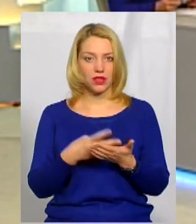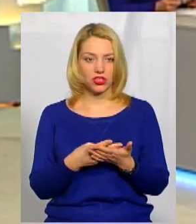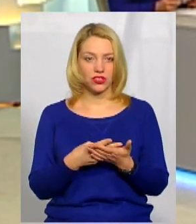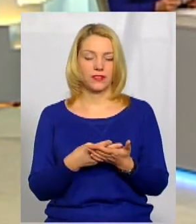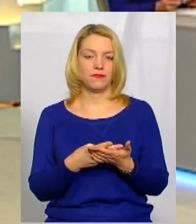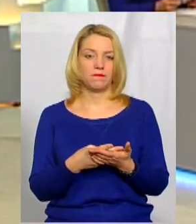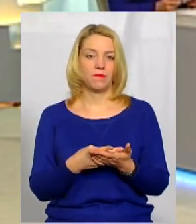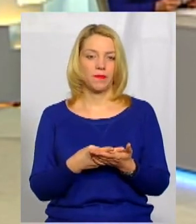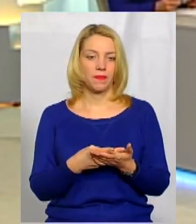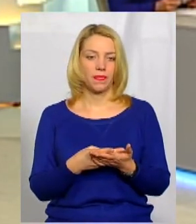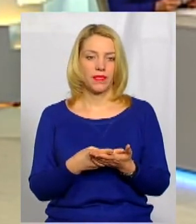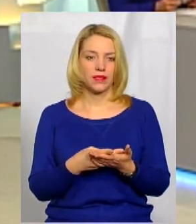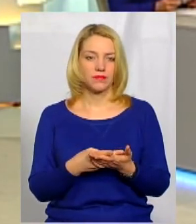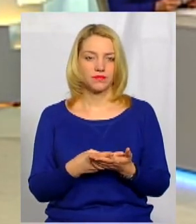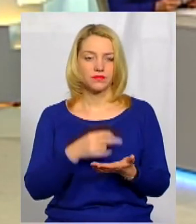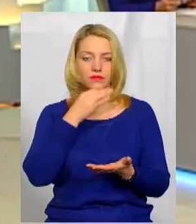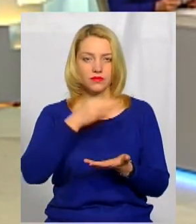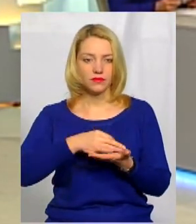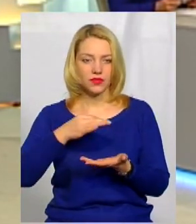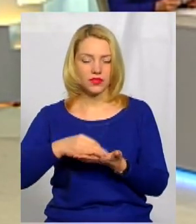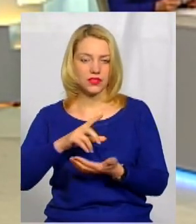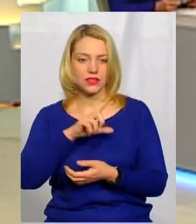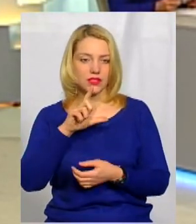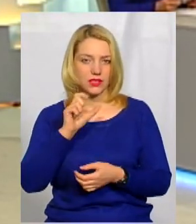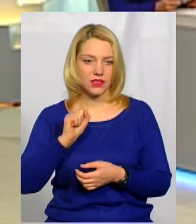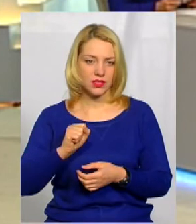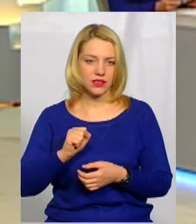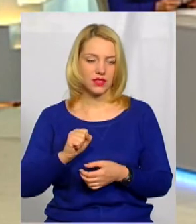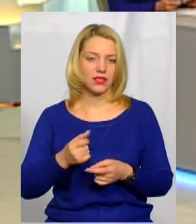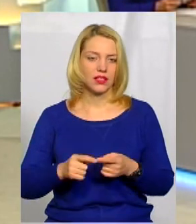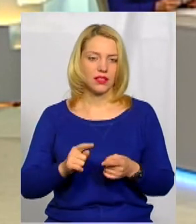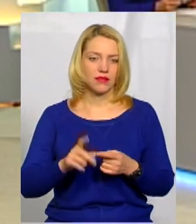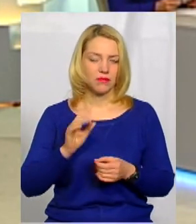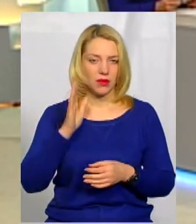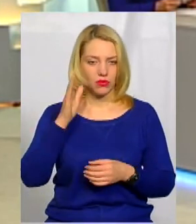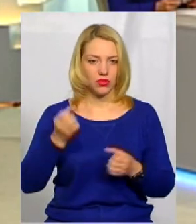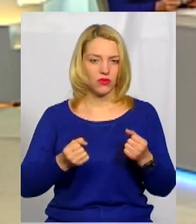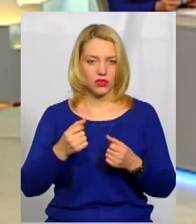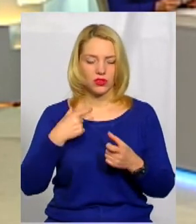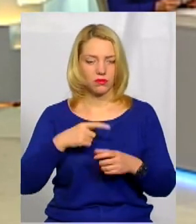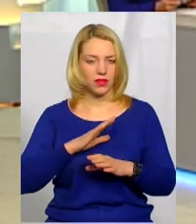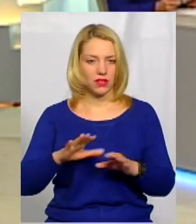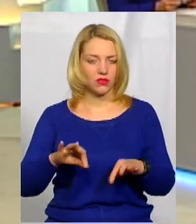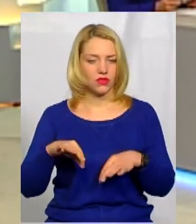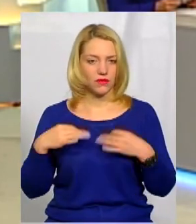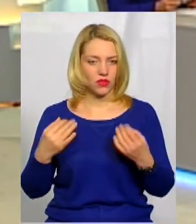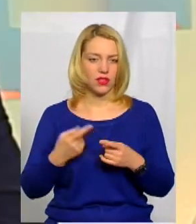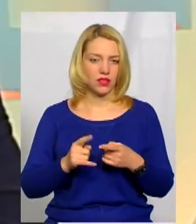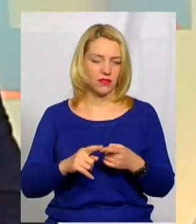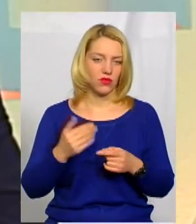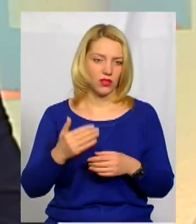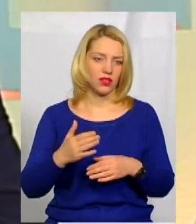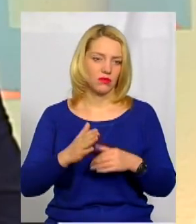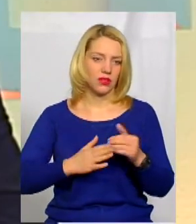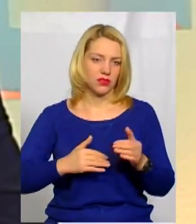відповідальність за це, щоб мабутні водії собі такого не дозволяли. І були